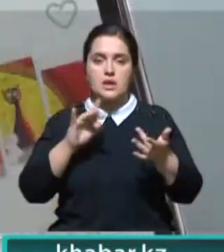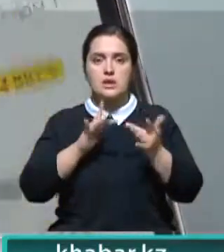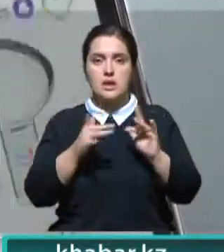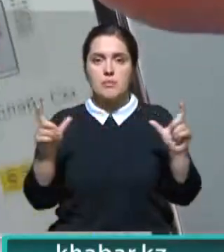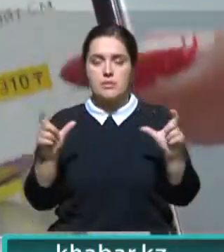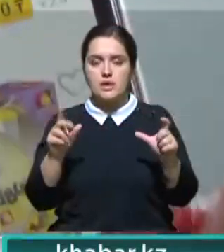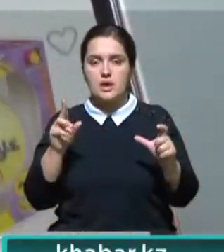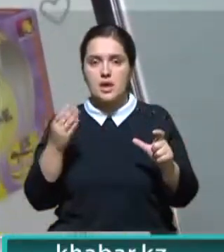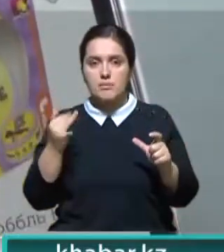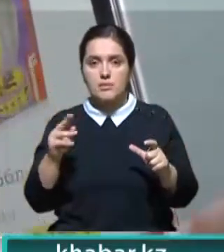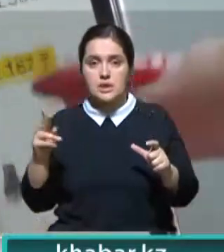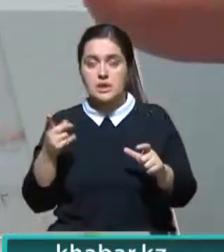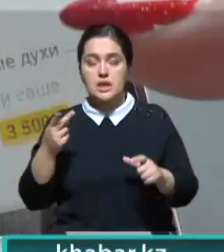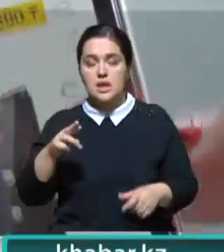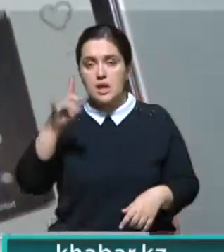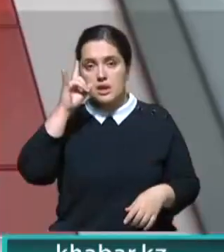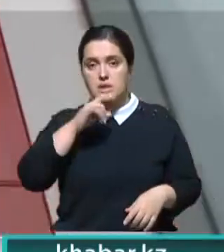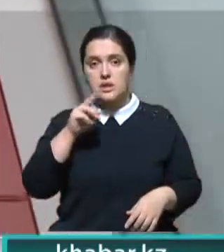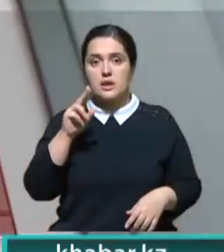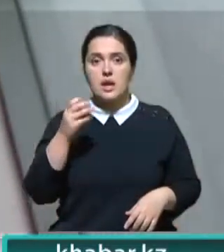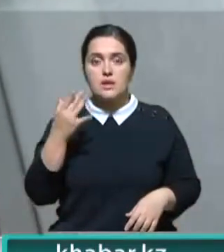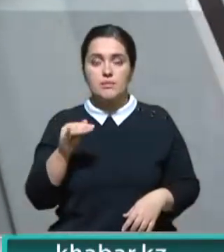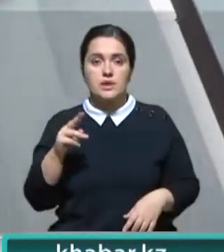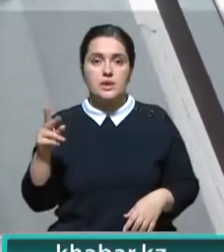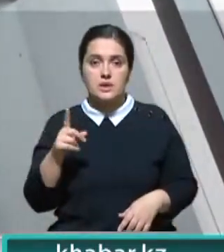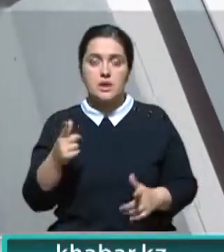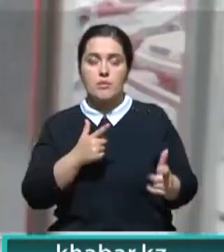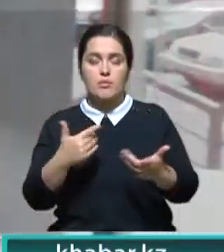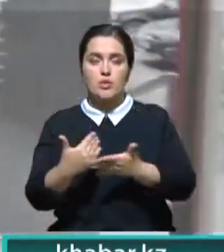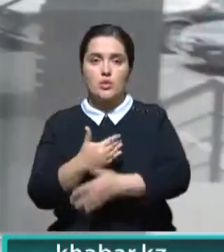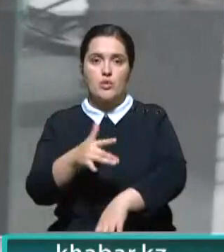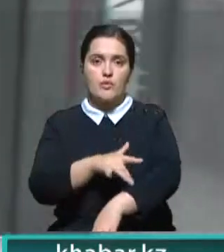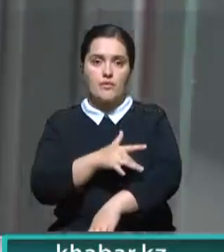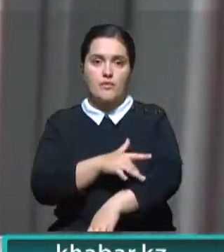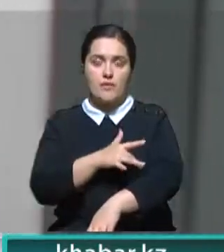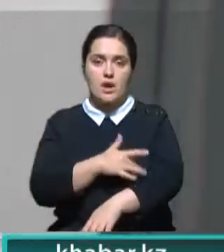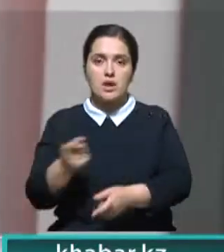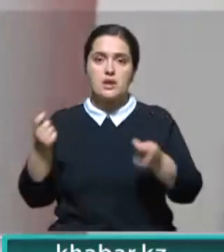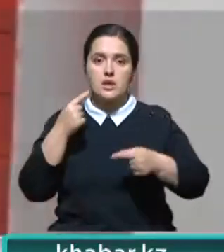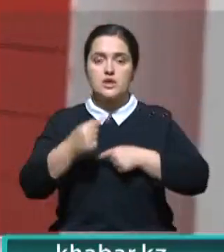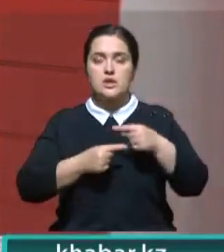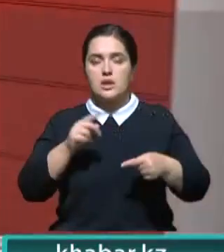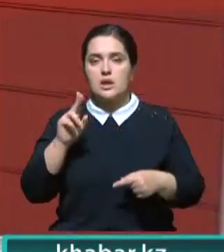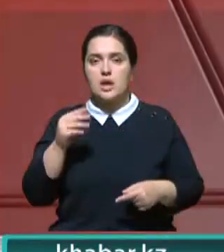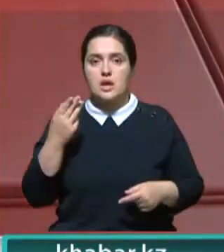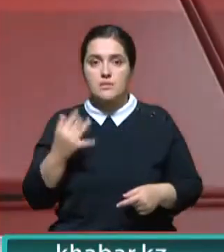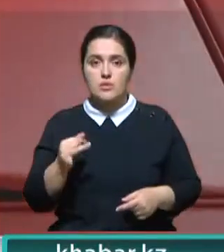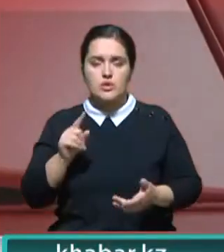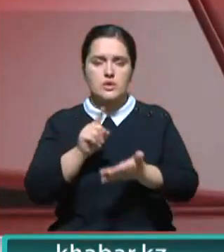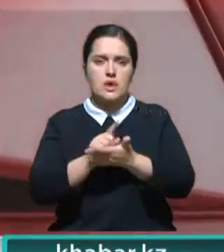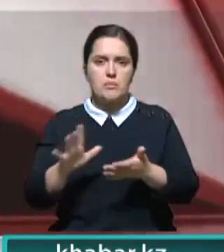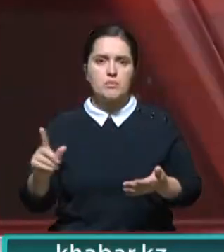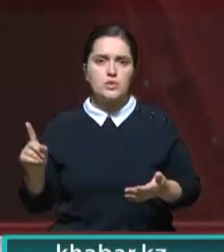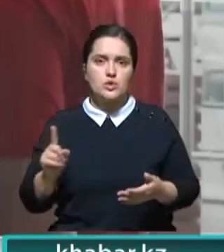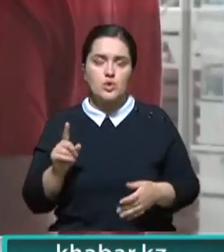на Каспий Киезет. А еще для казахстанцев Каспий Киезет приготовил новый сервис – доставку через Каспий Постамат. Теперь не обязательно ждать